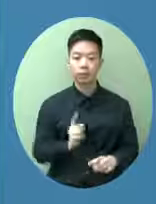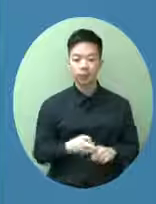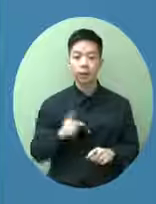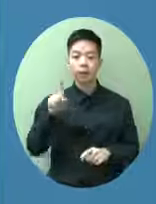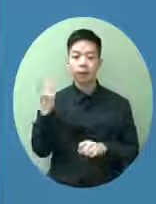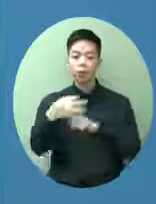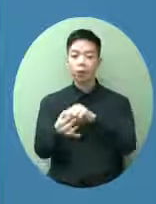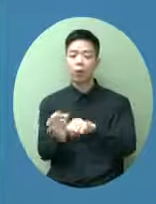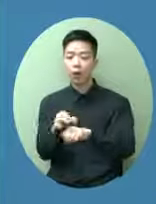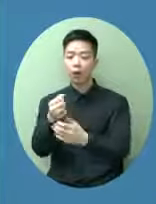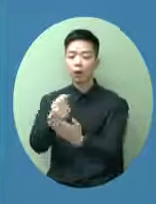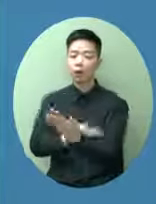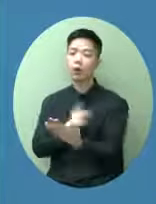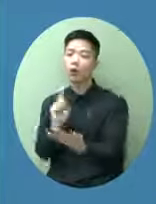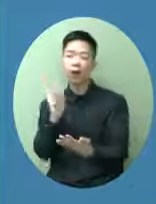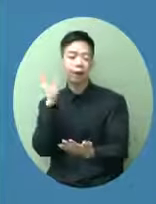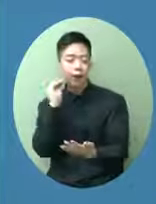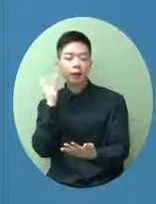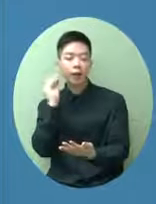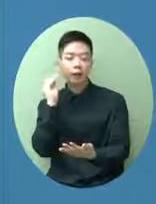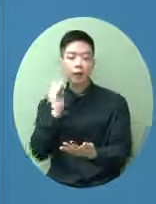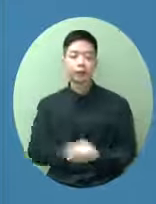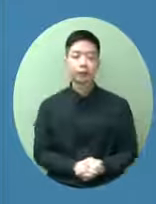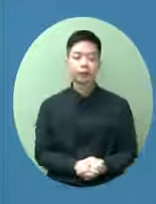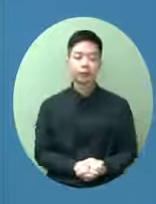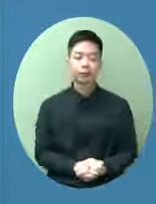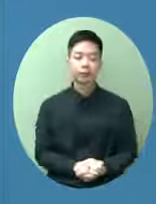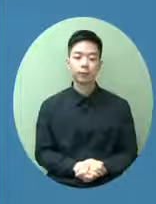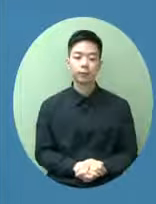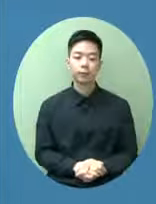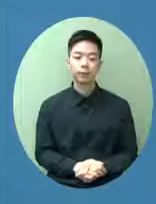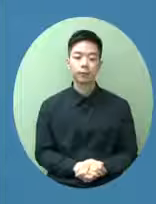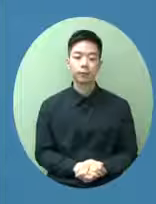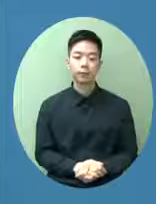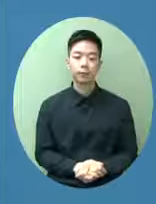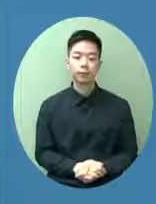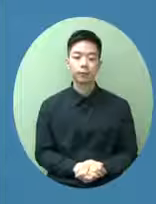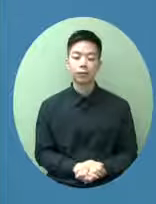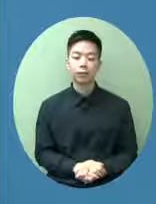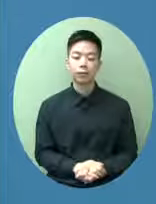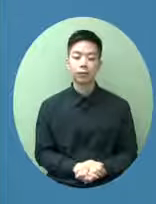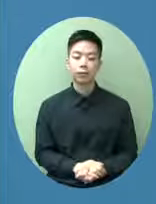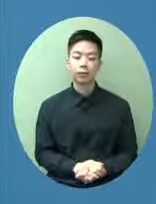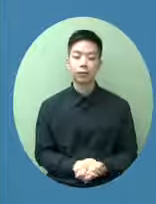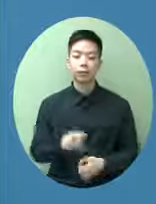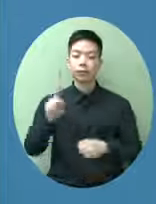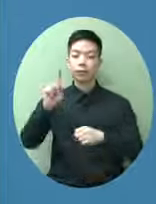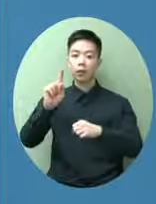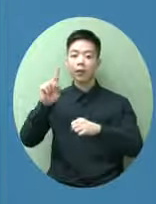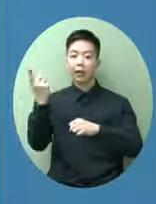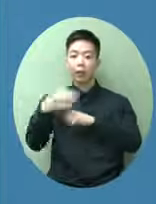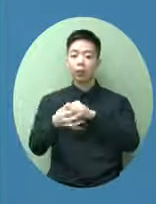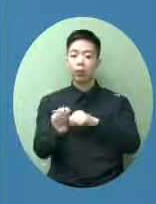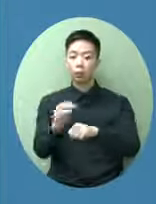而令到我們可以接受那個國家回來的人拿著那張證明